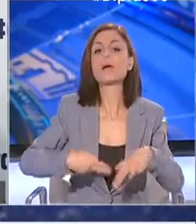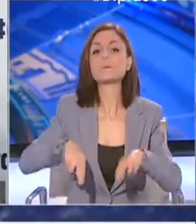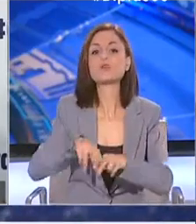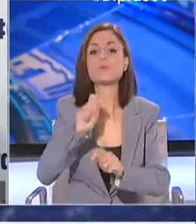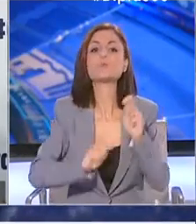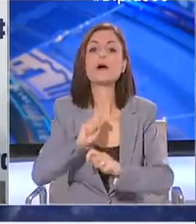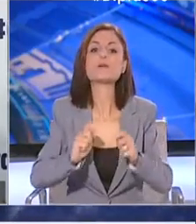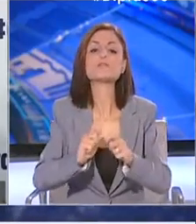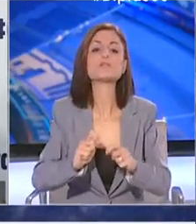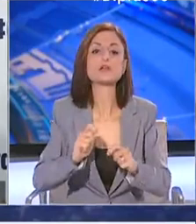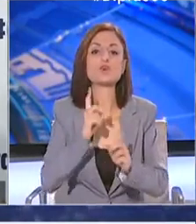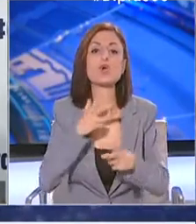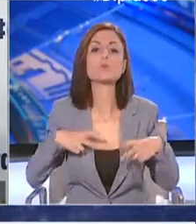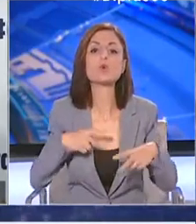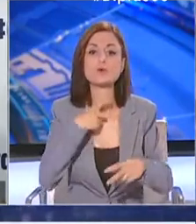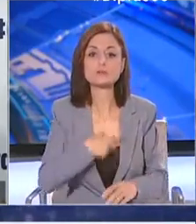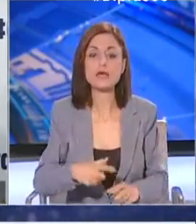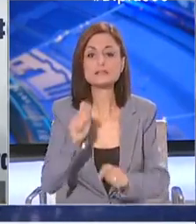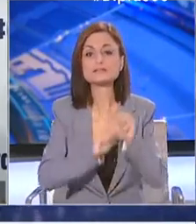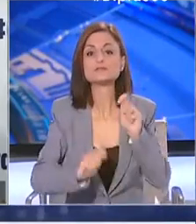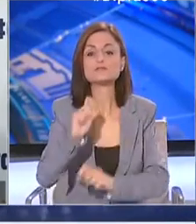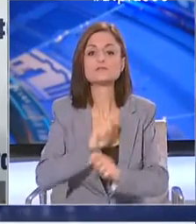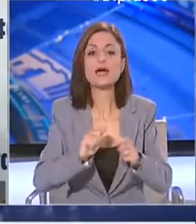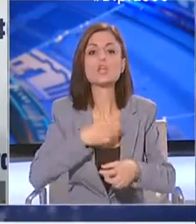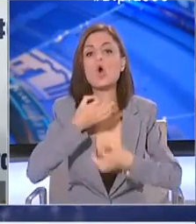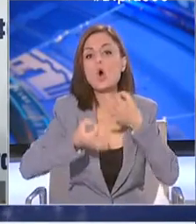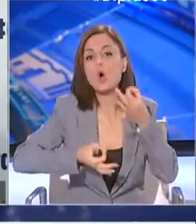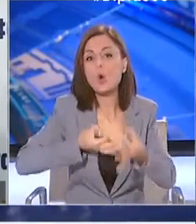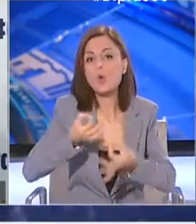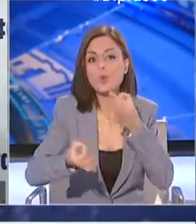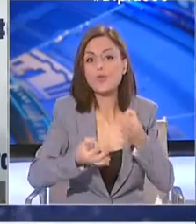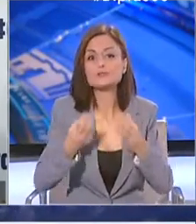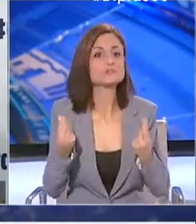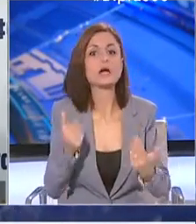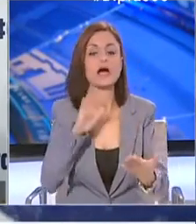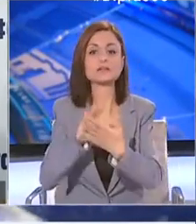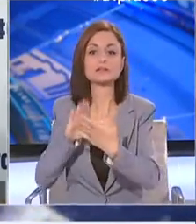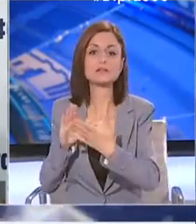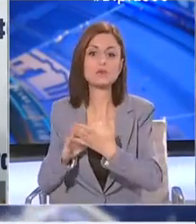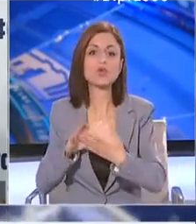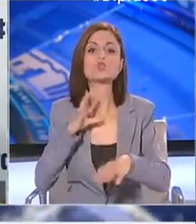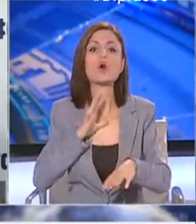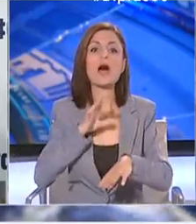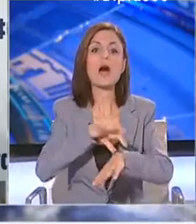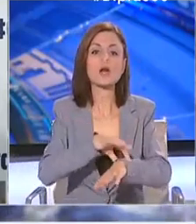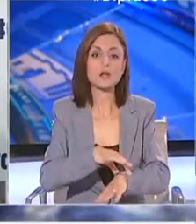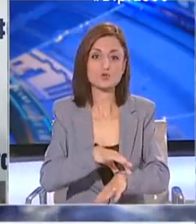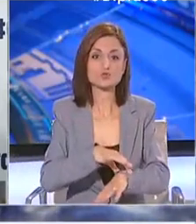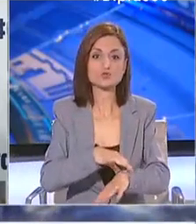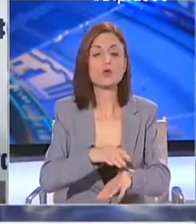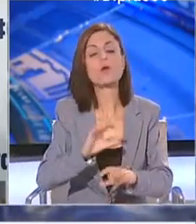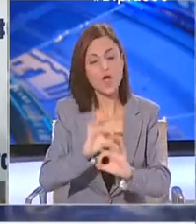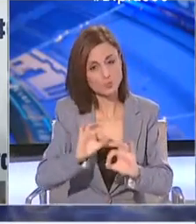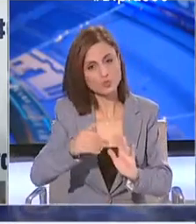Υπουργός Υγείας ετοιμάζει κατευθυντήριες οδηγίες αντιμετώπισης των ασθενών που θα είναι έτοιμες πολύ